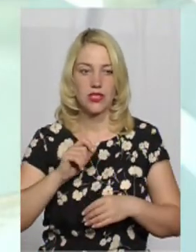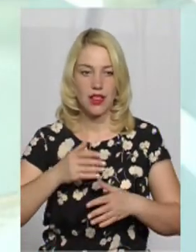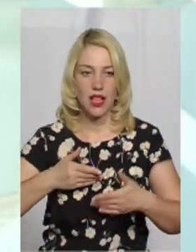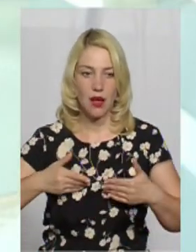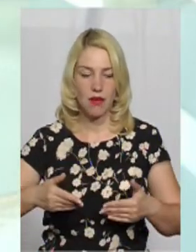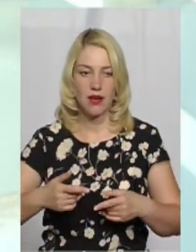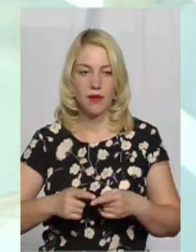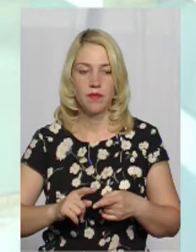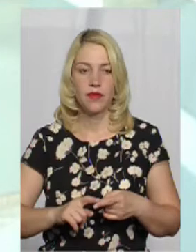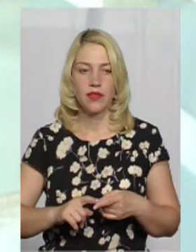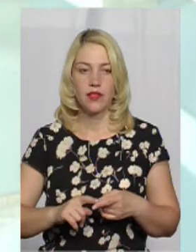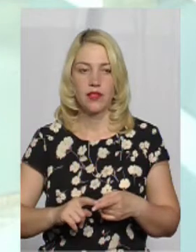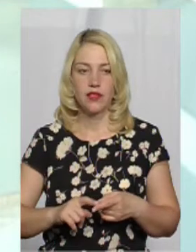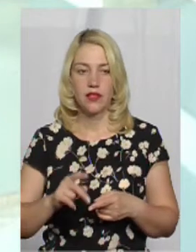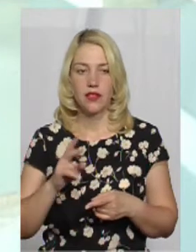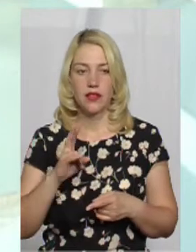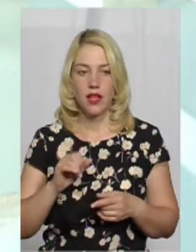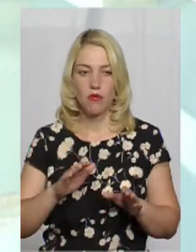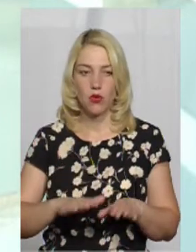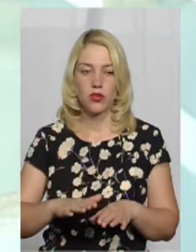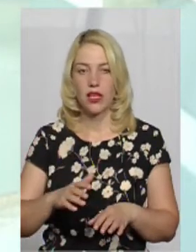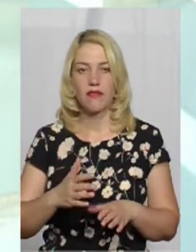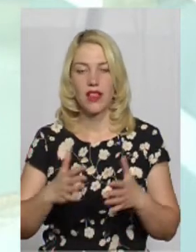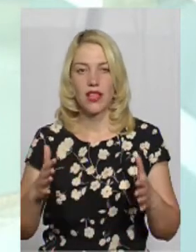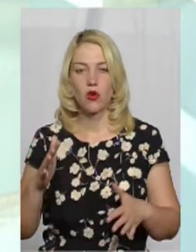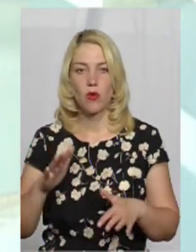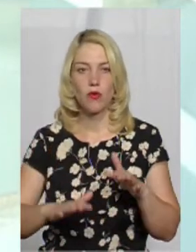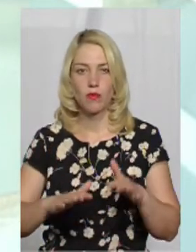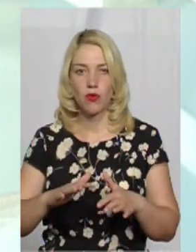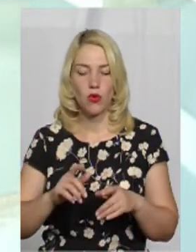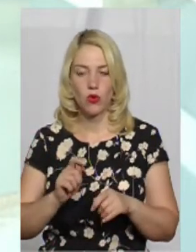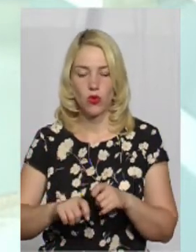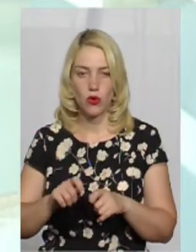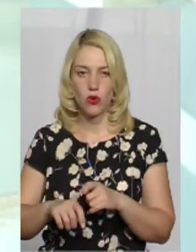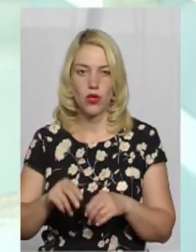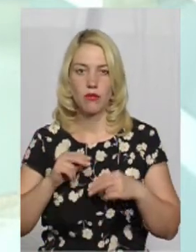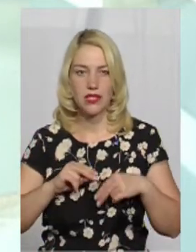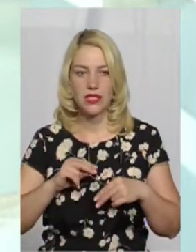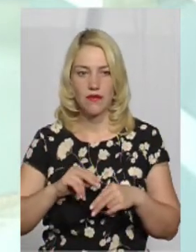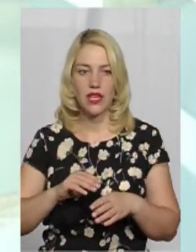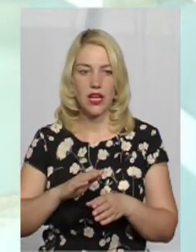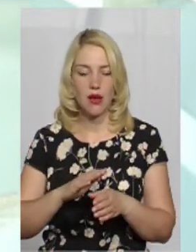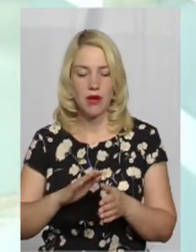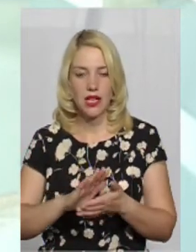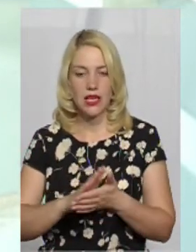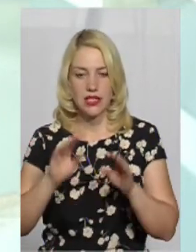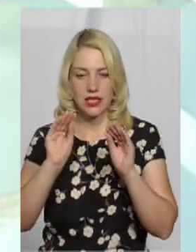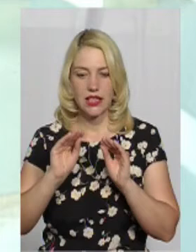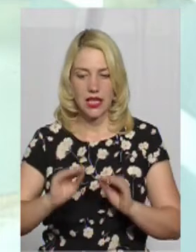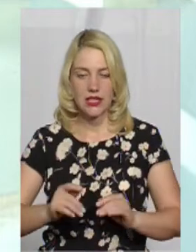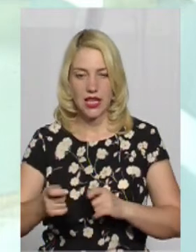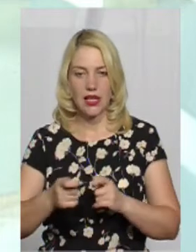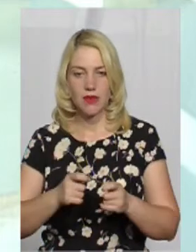нами, спільно з службою автомобільних доріг на пунктах габаритно-вагового контролю. Працівниками поліції складаються адміністративні матеріали,